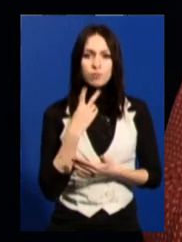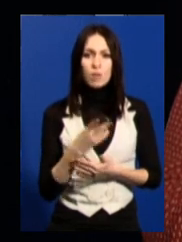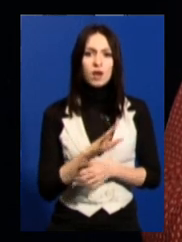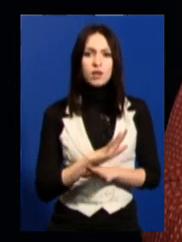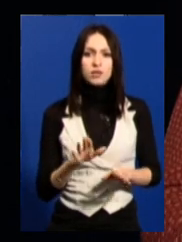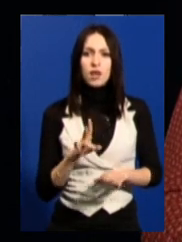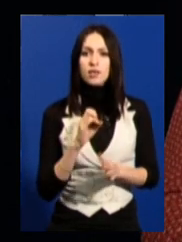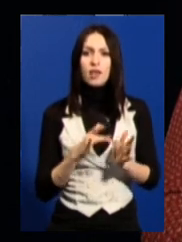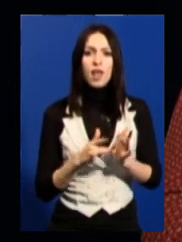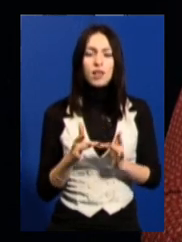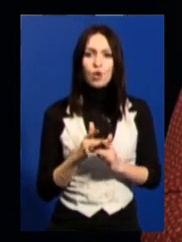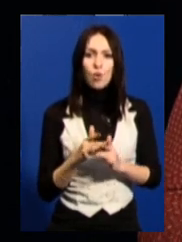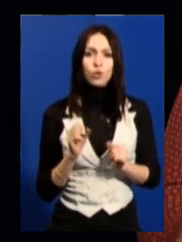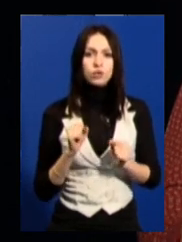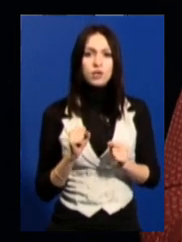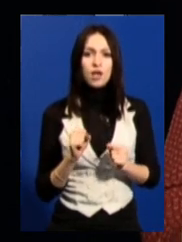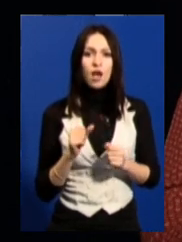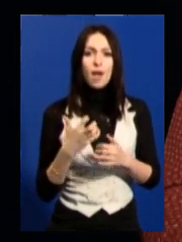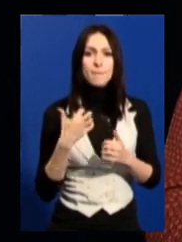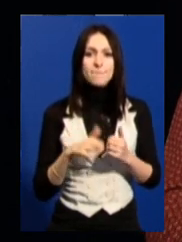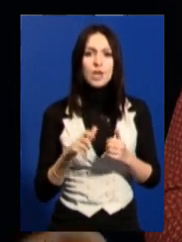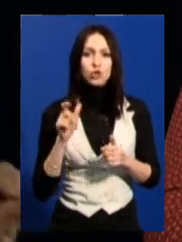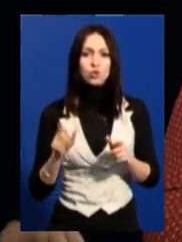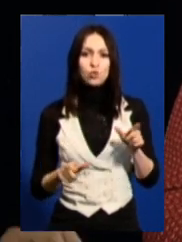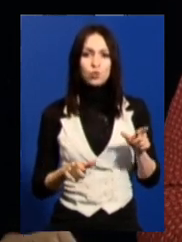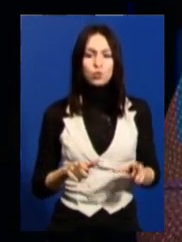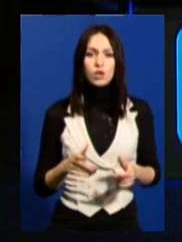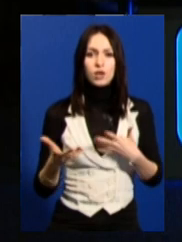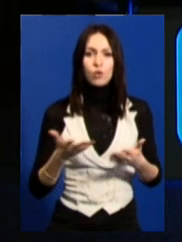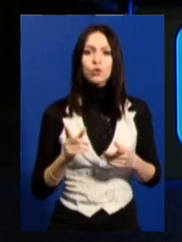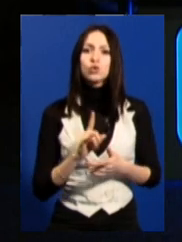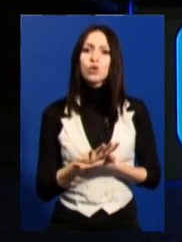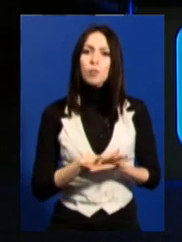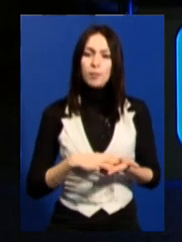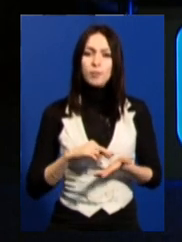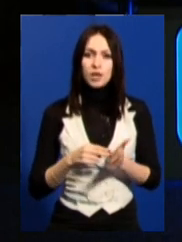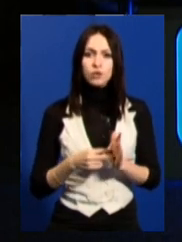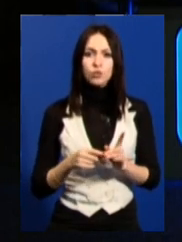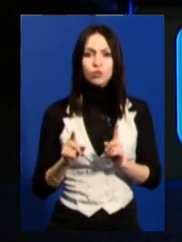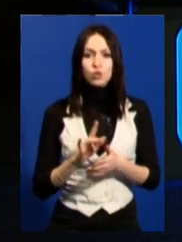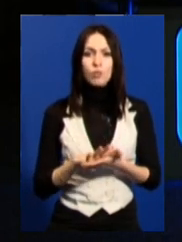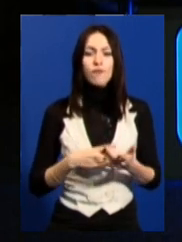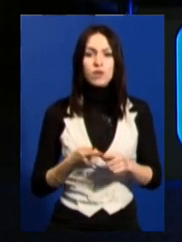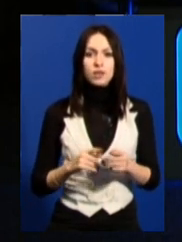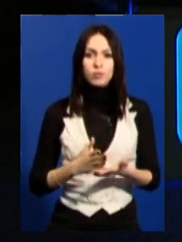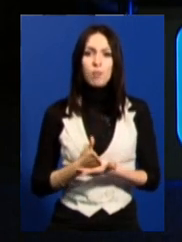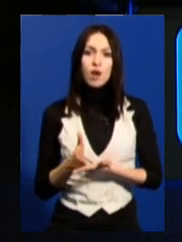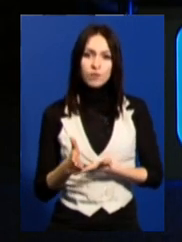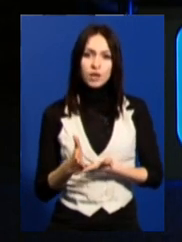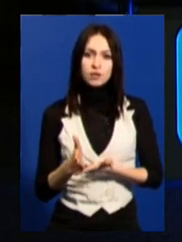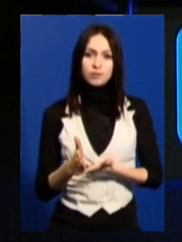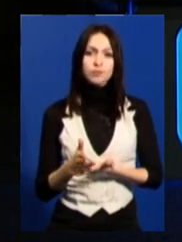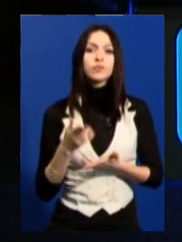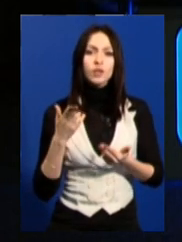релігійний, а саме міжлюдяний якийсь. Щось продовжувати плануєте у цьому напрямку? Та